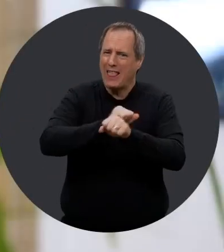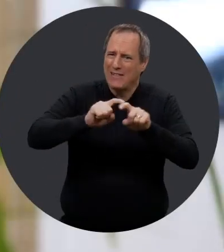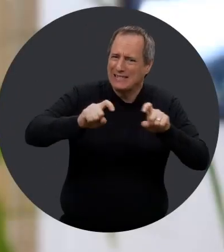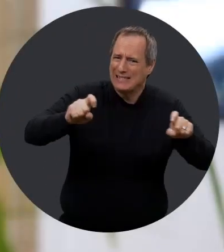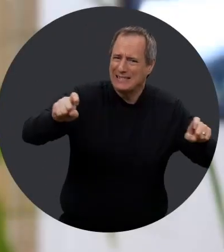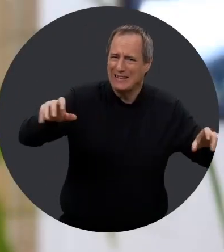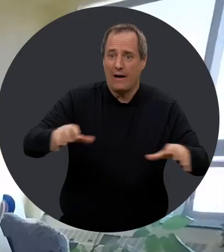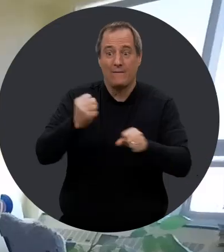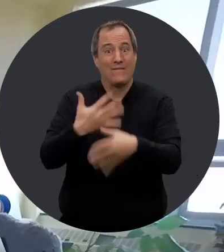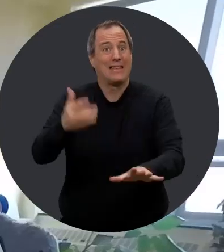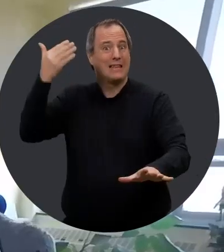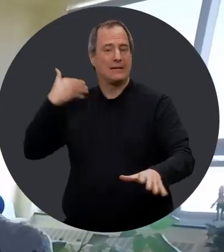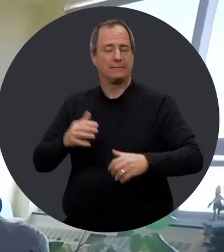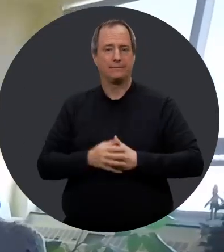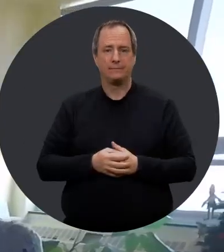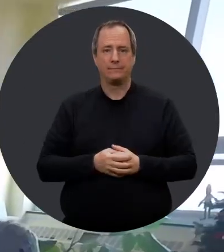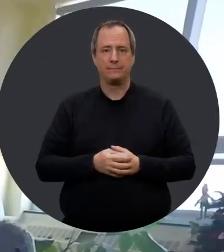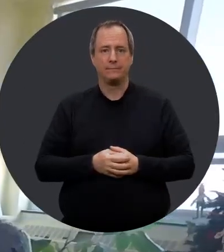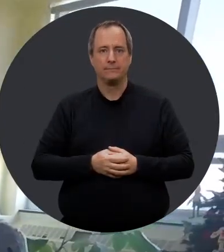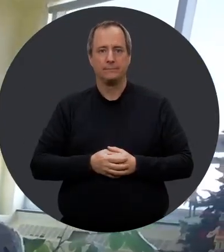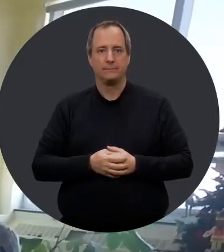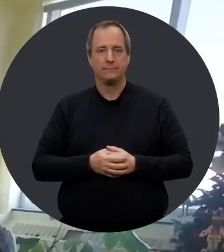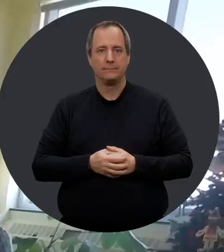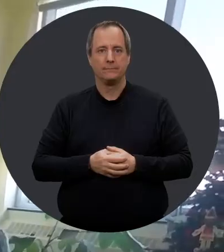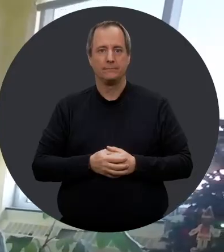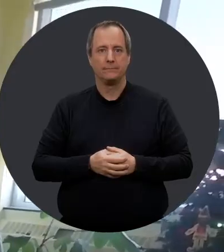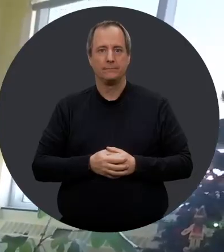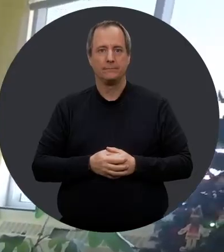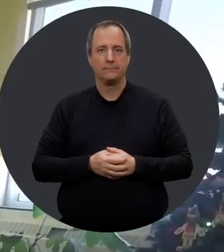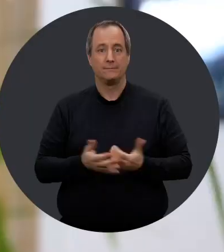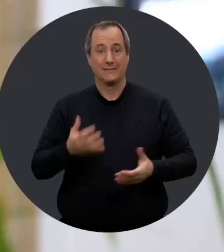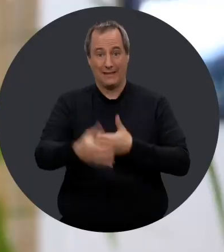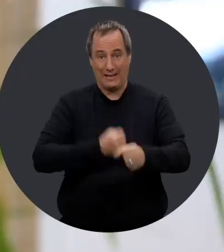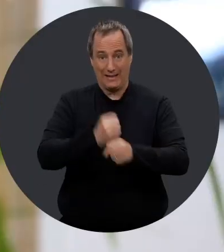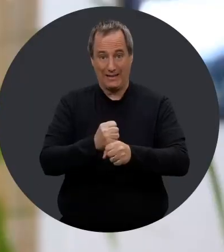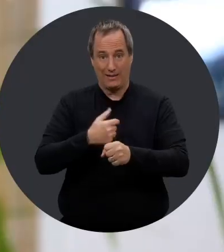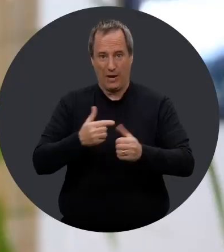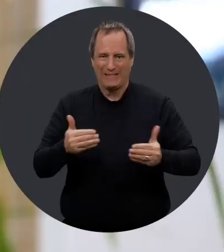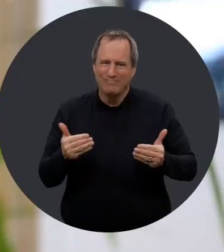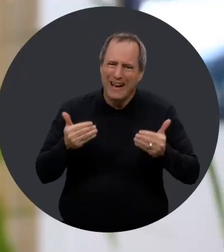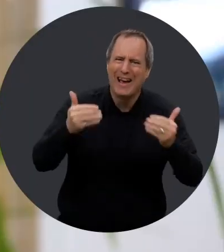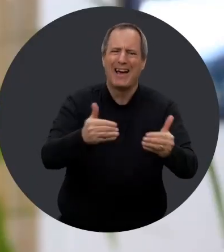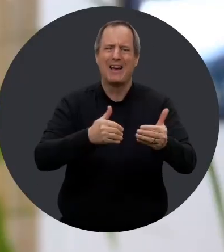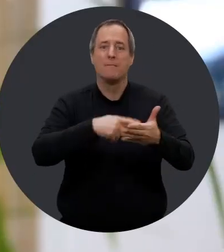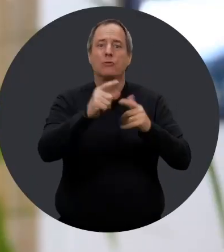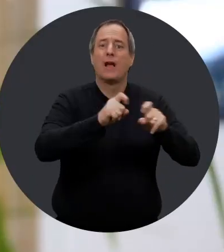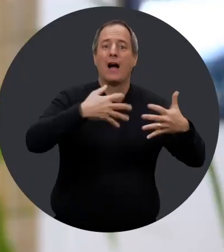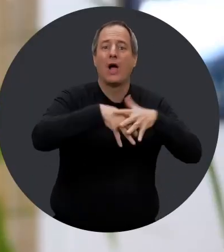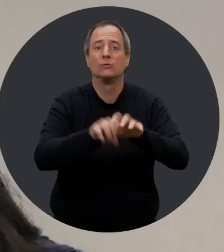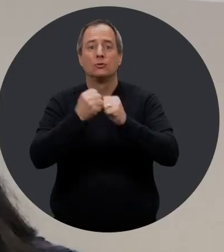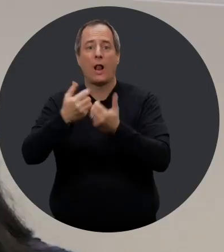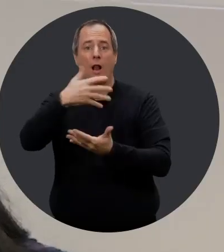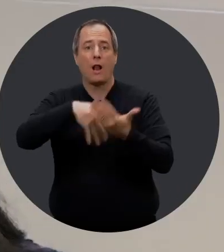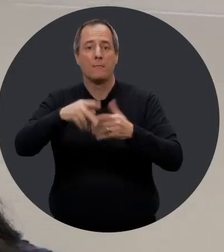maintenant, depuis qu'on est en partenariat. On a pu réaliser qu'on était capable d'aller plus loin dans les activités qu'on